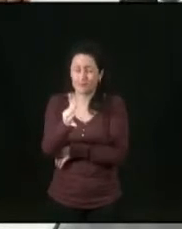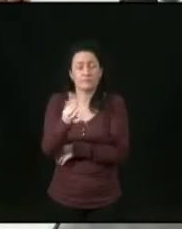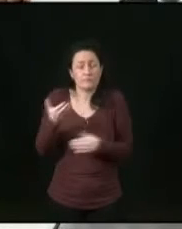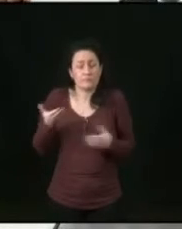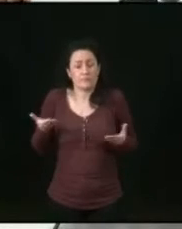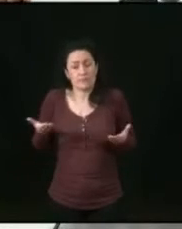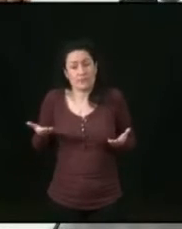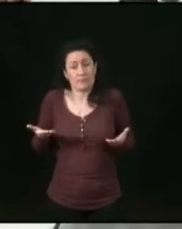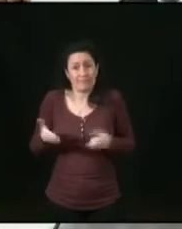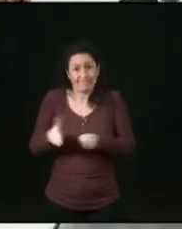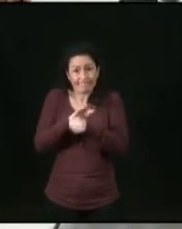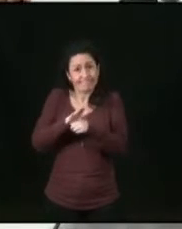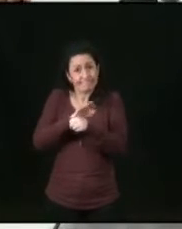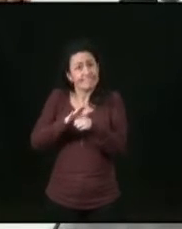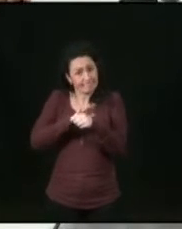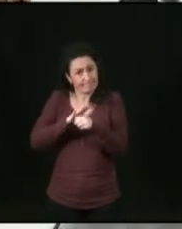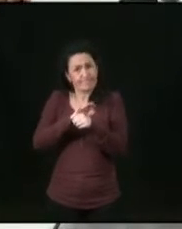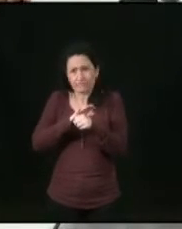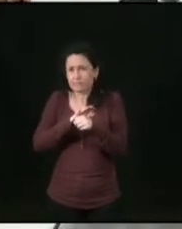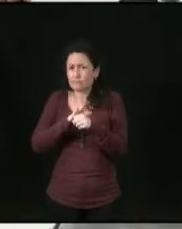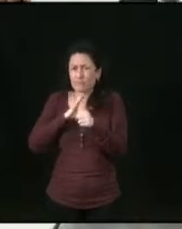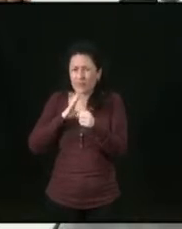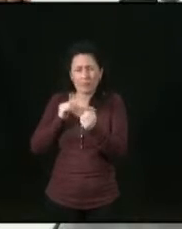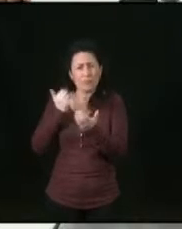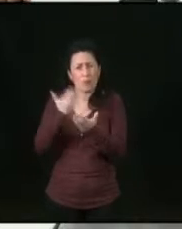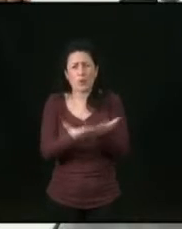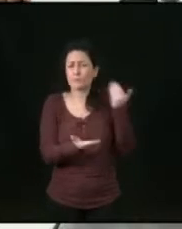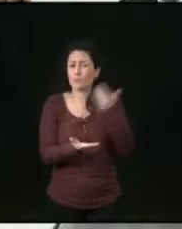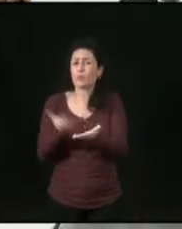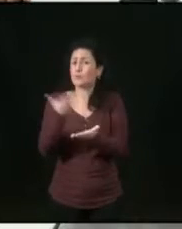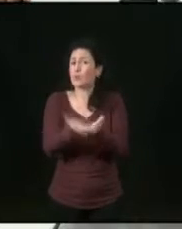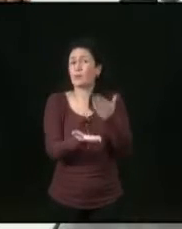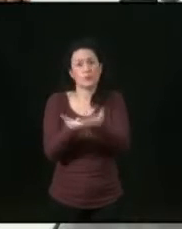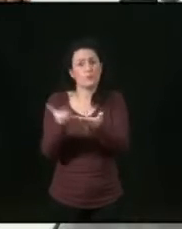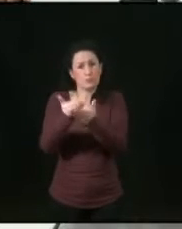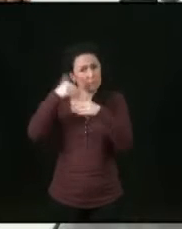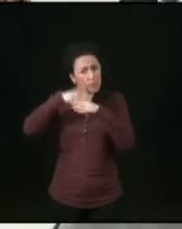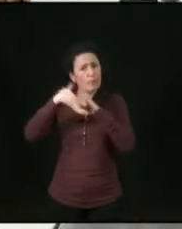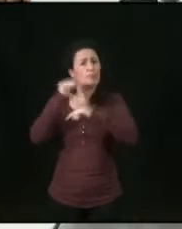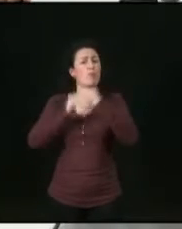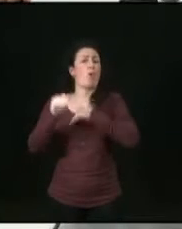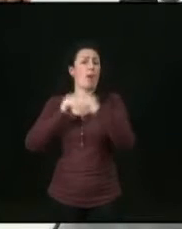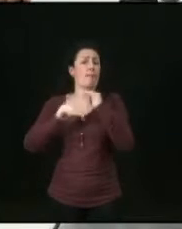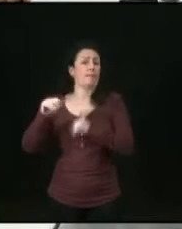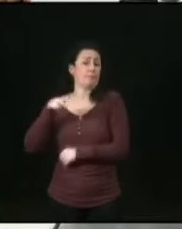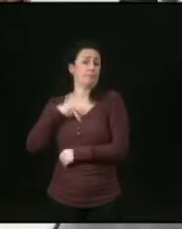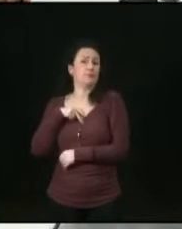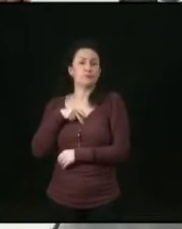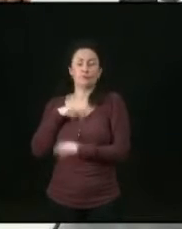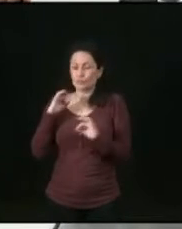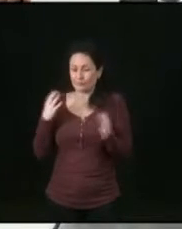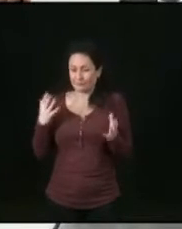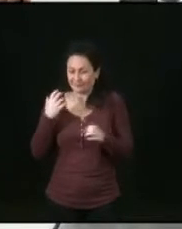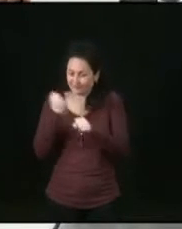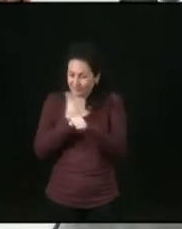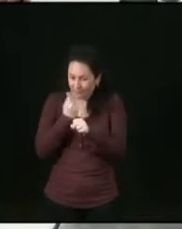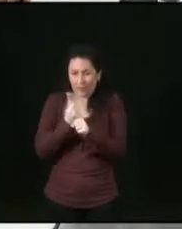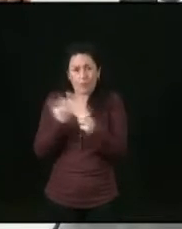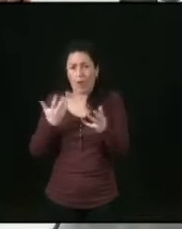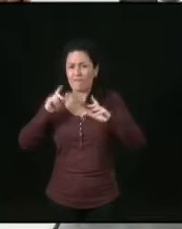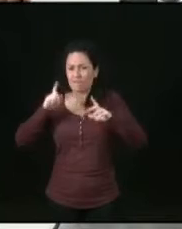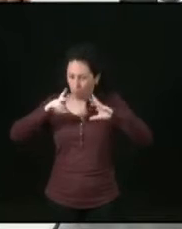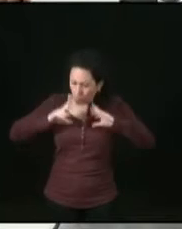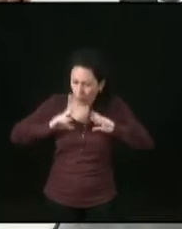est intégralement rempli de propositions qui étaient dans notre programme. Et donc, notre travail, bien entendu, est de les mettre en place.